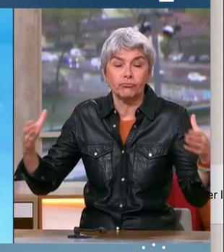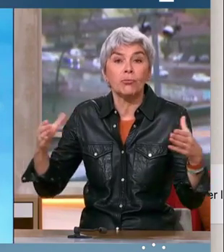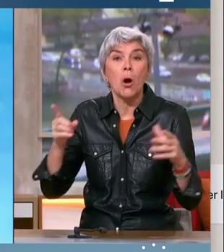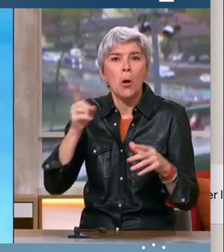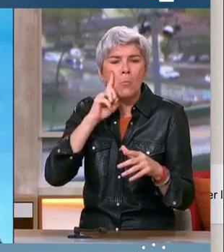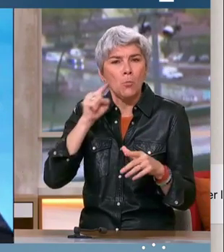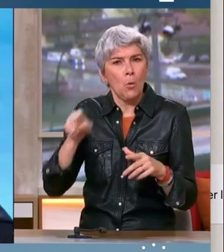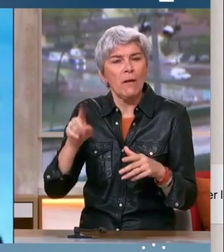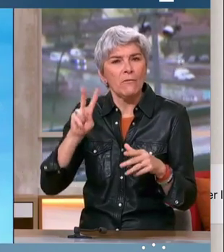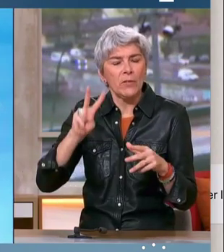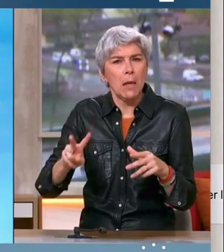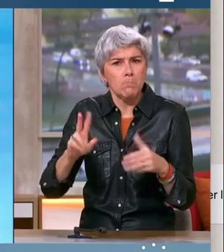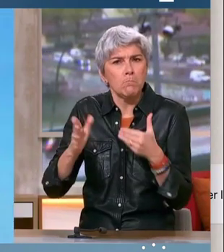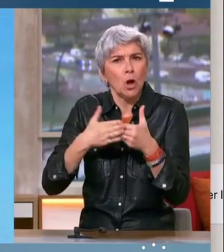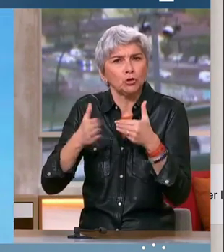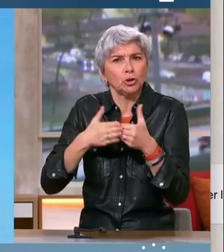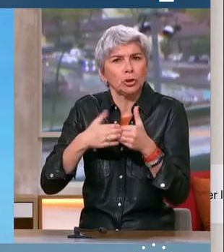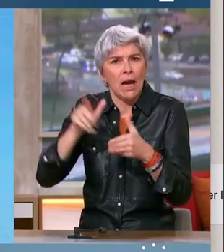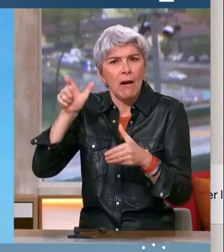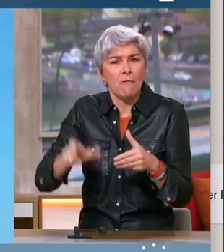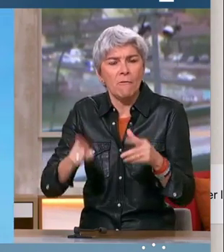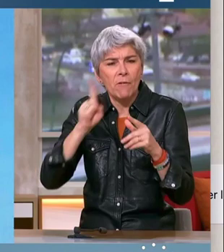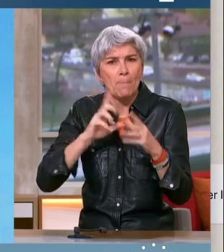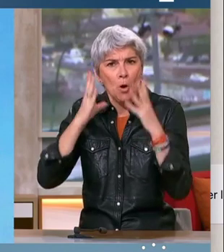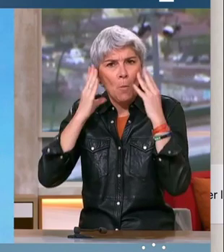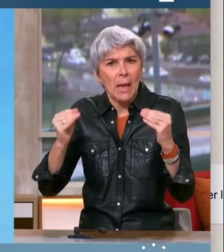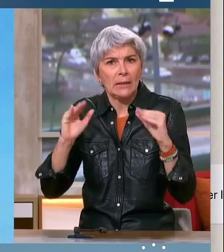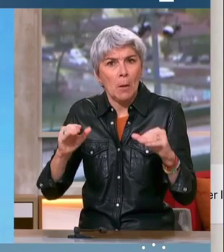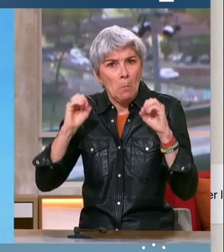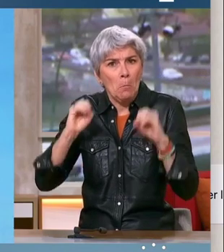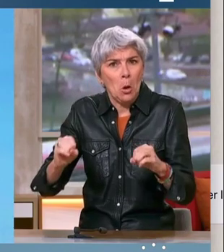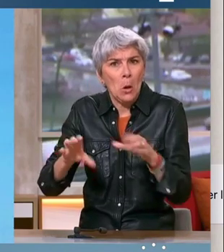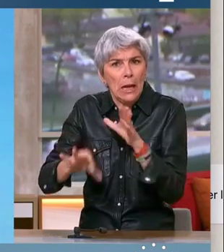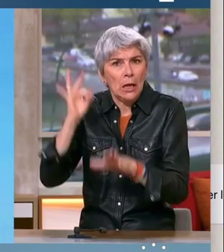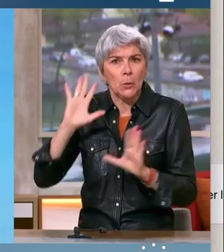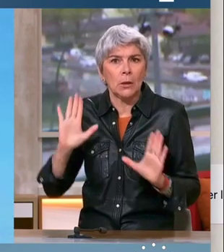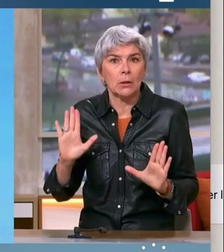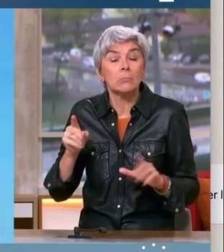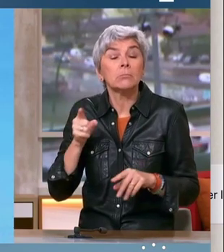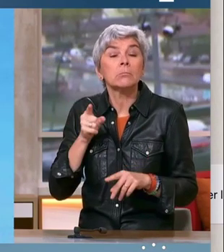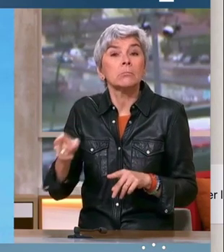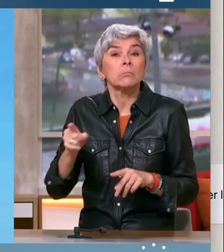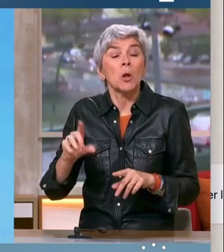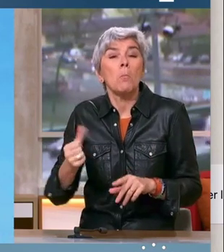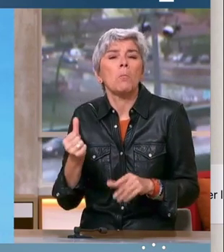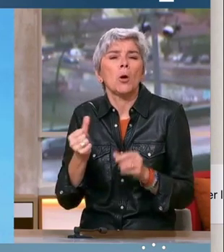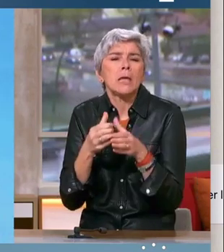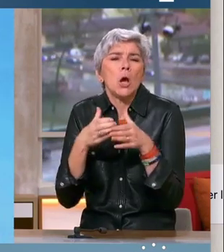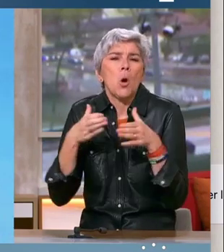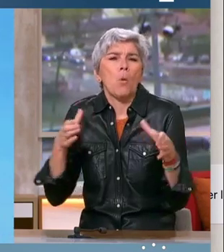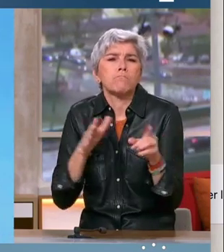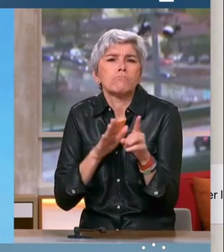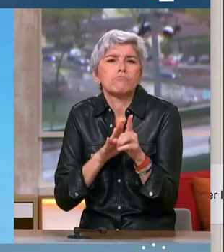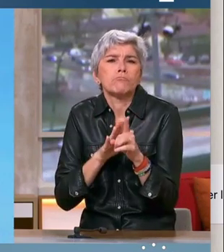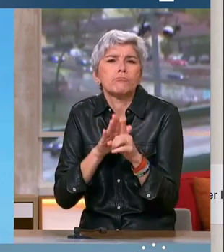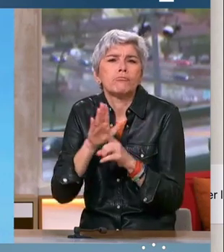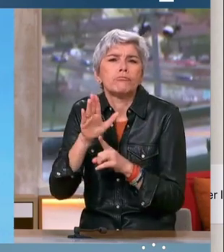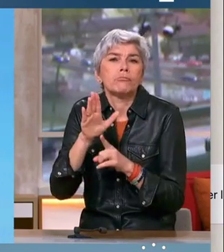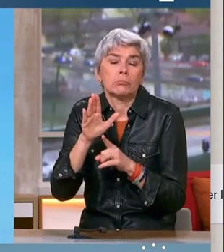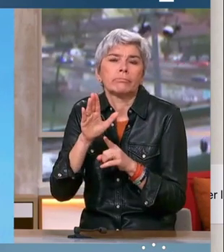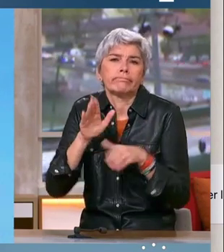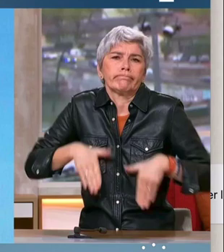n'a jamais été aussi proche du pouvoir ? Ce que je ressens, ce que je ressens le plus, c'est que le premier parti qui monte, c'est celui de l'abstention.